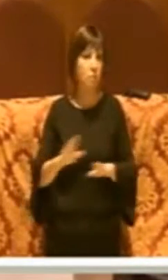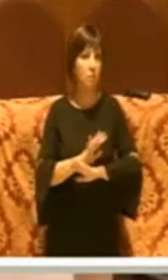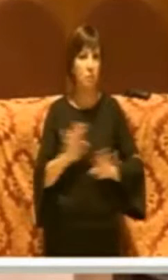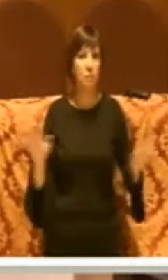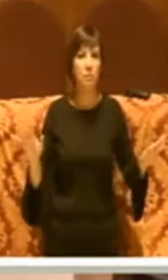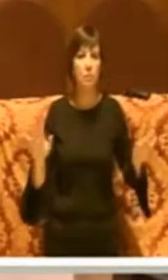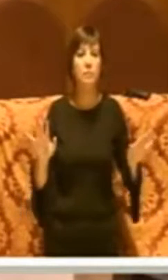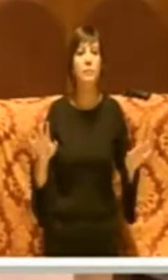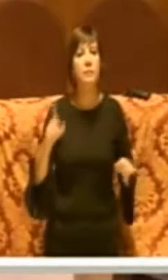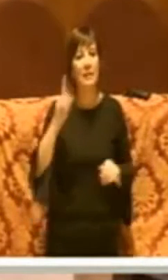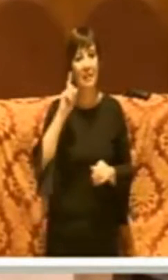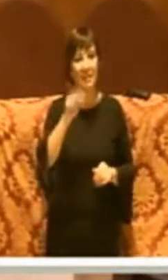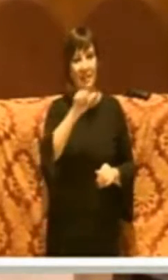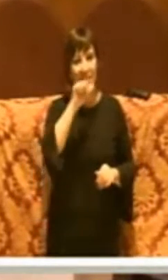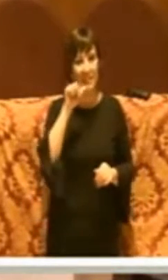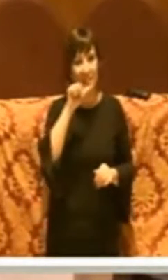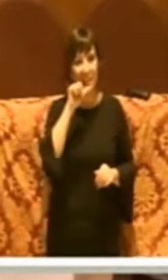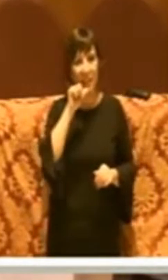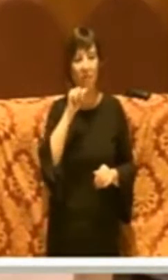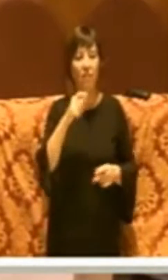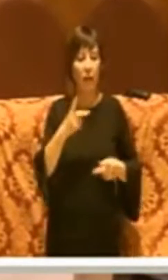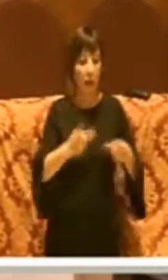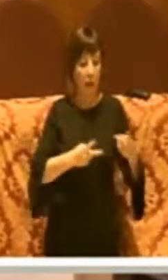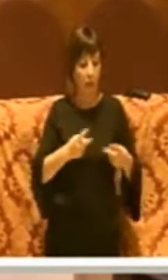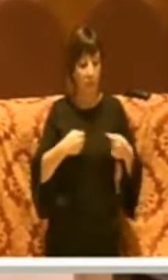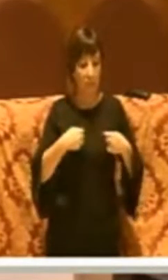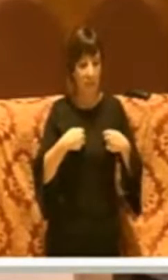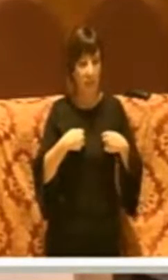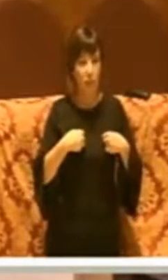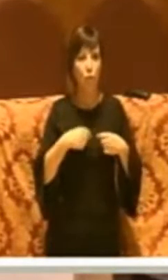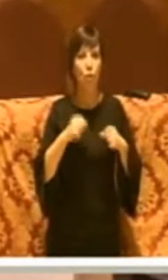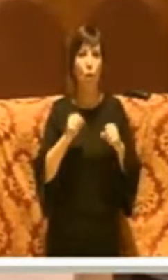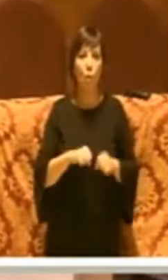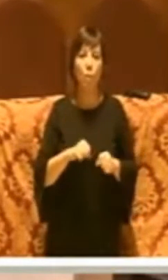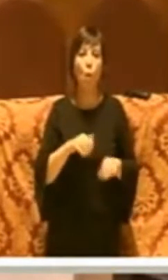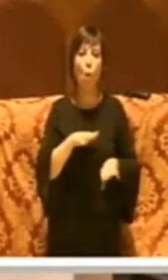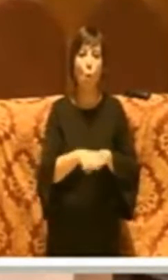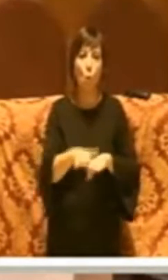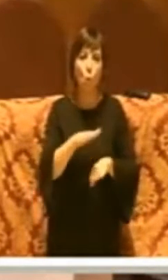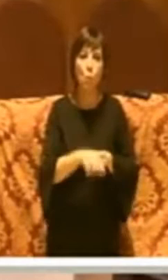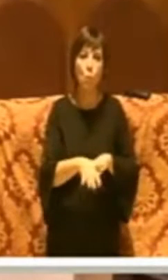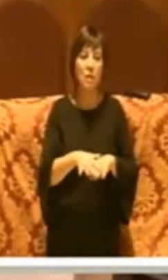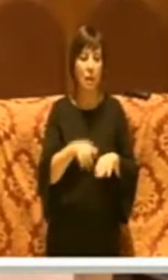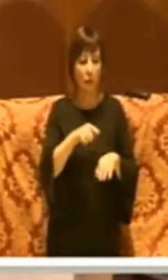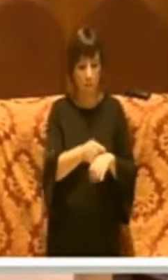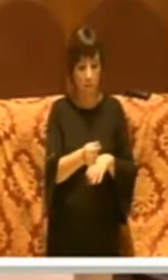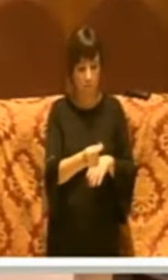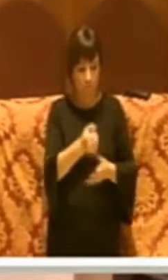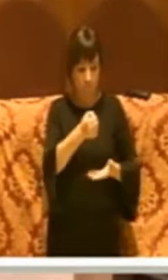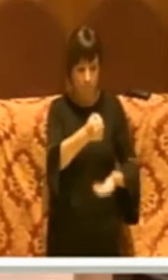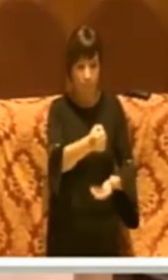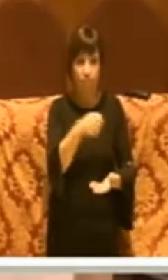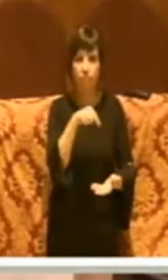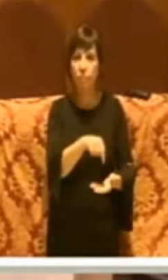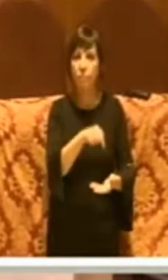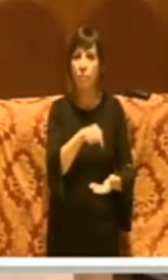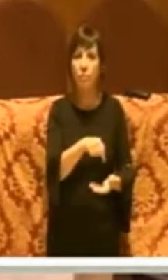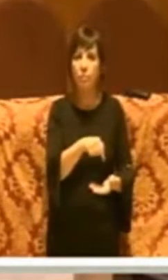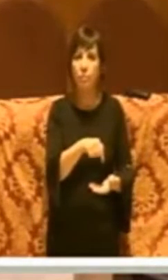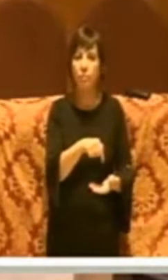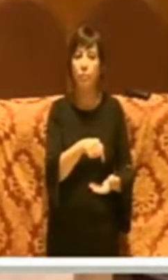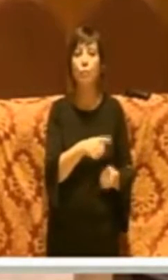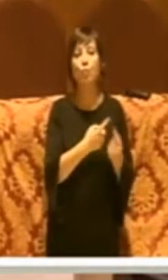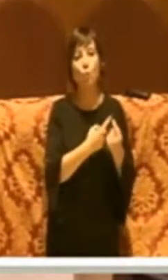l'amministrazione possa soffruire proprio di quel borsellino di quella